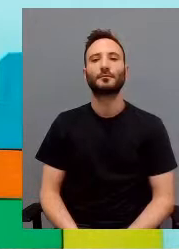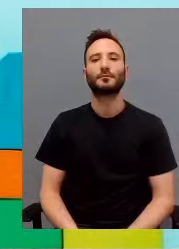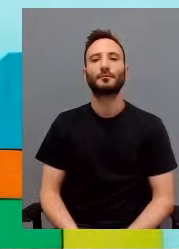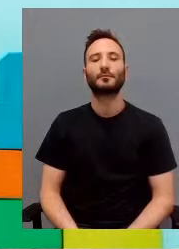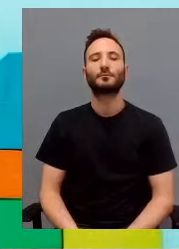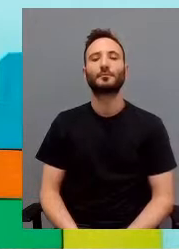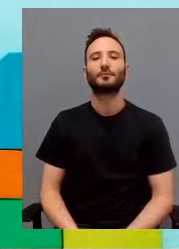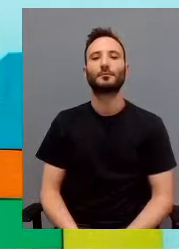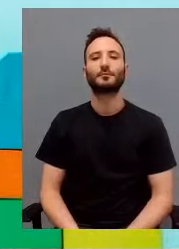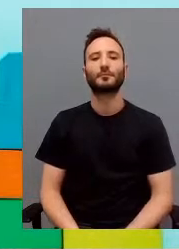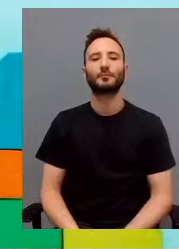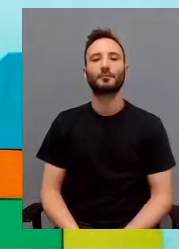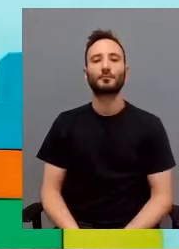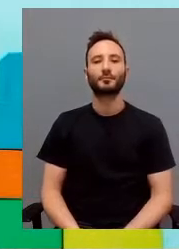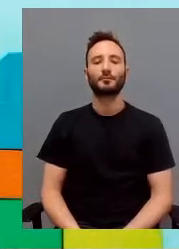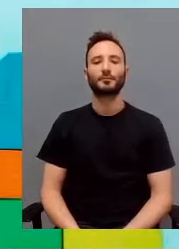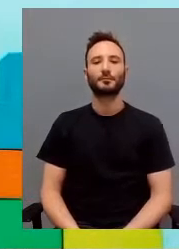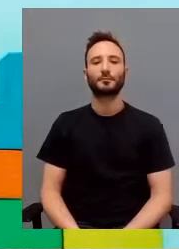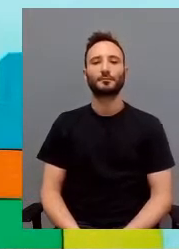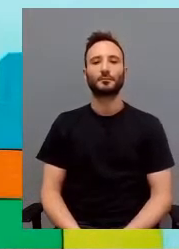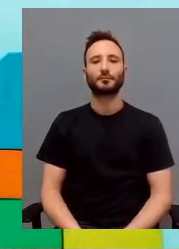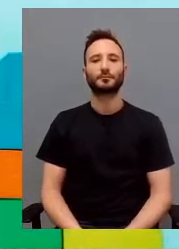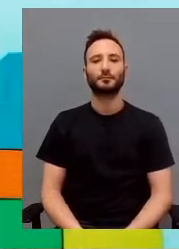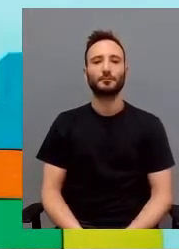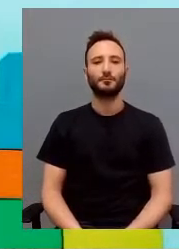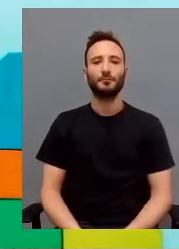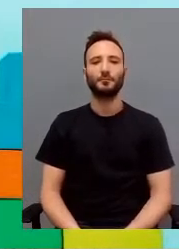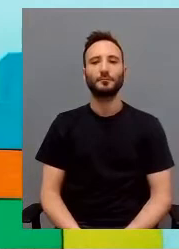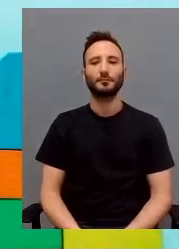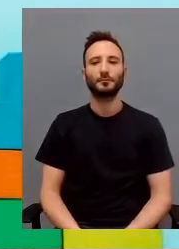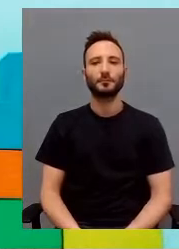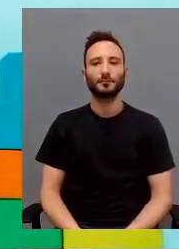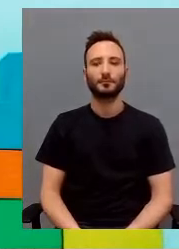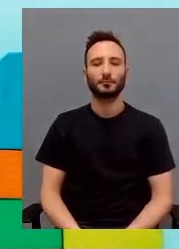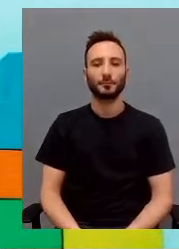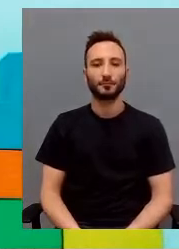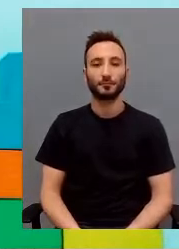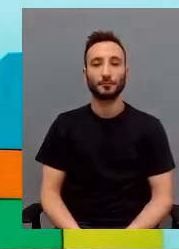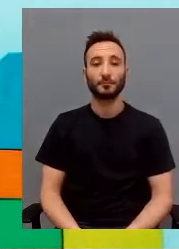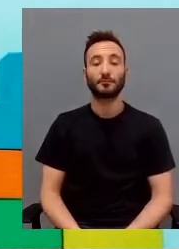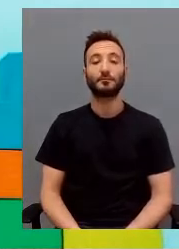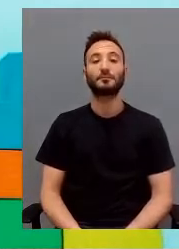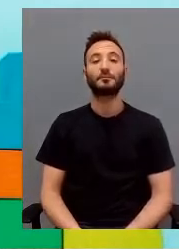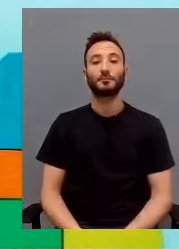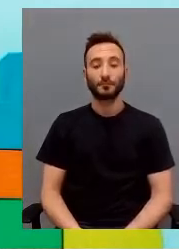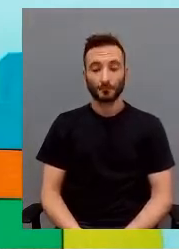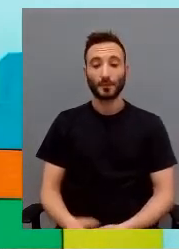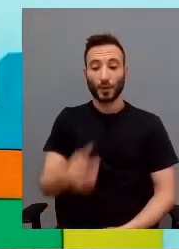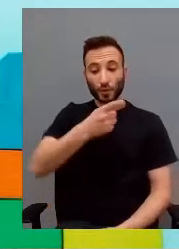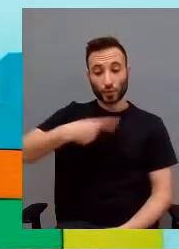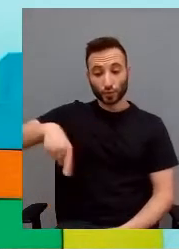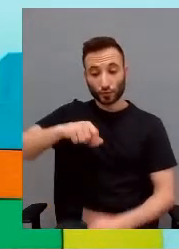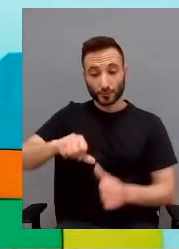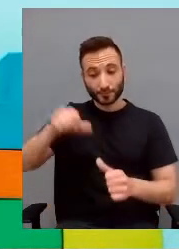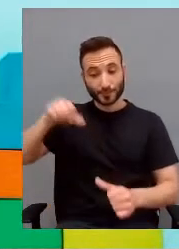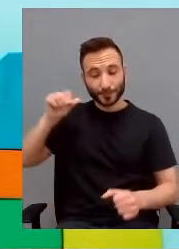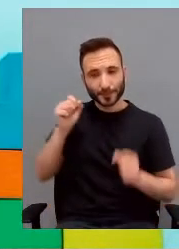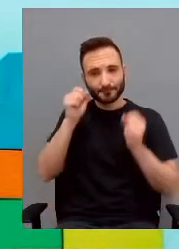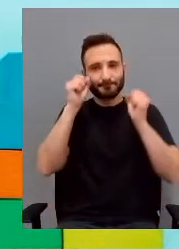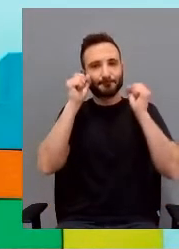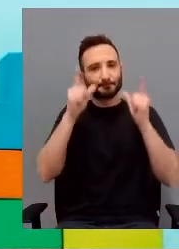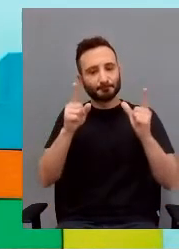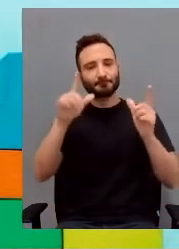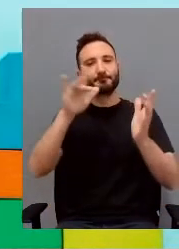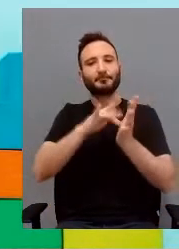e di relazione forte significativa c'è con gli operatori e ho visto come la svacazione è stato un